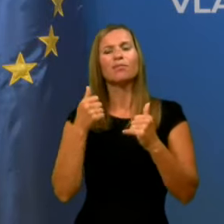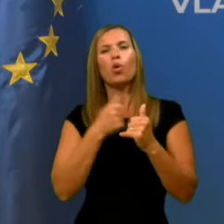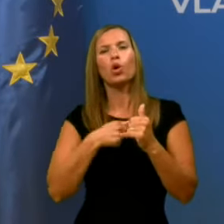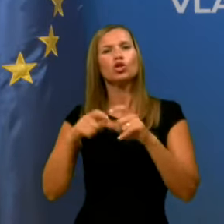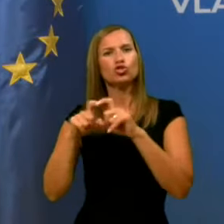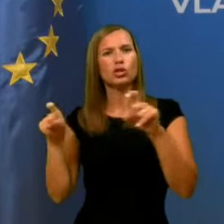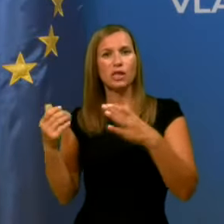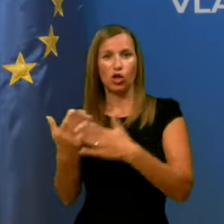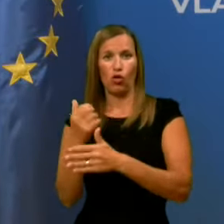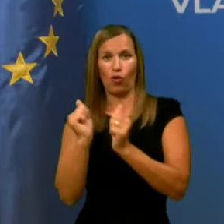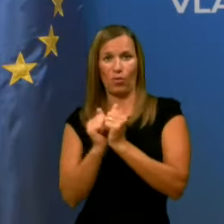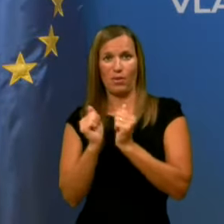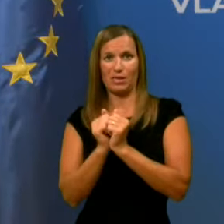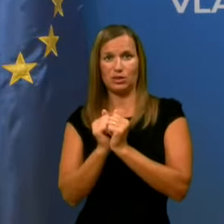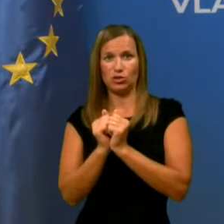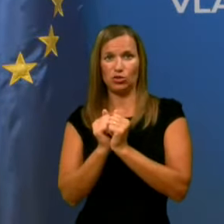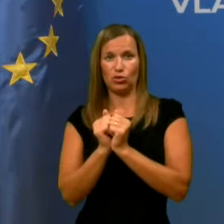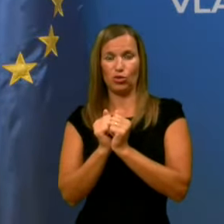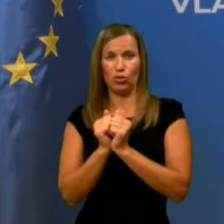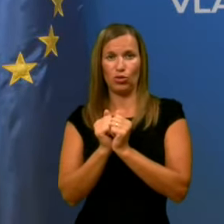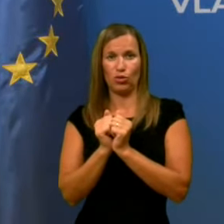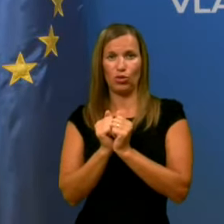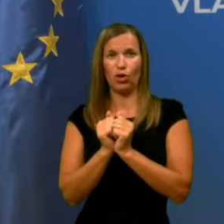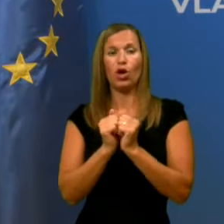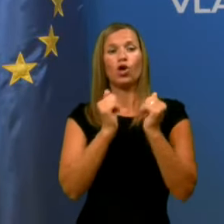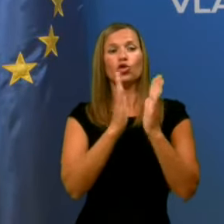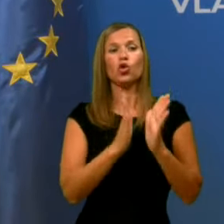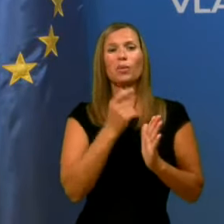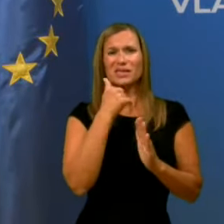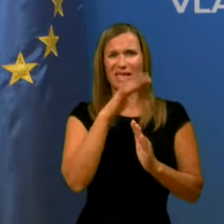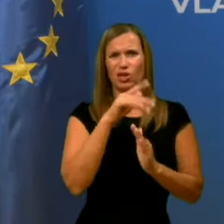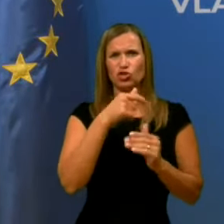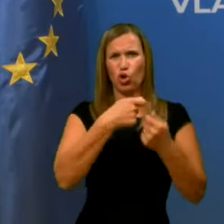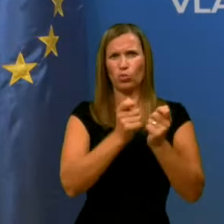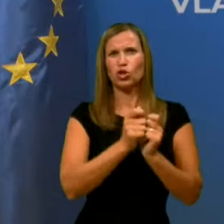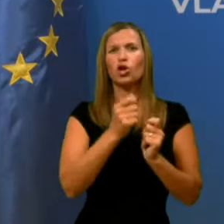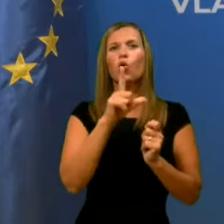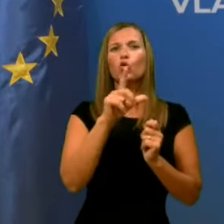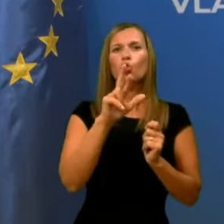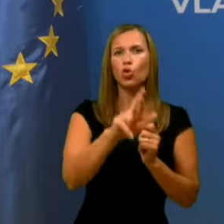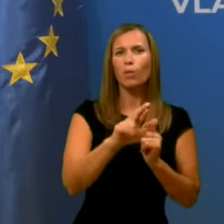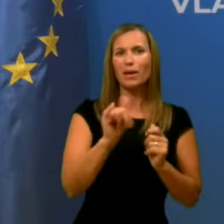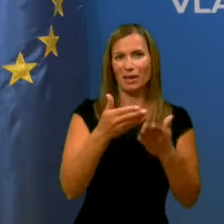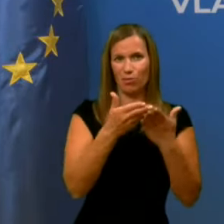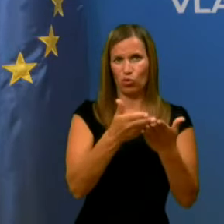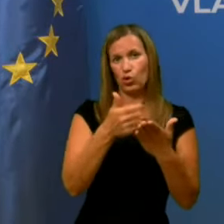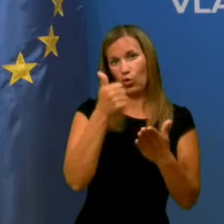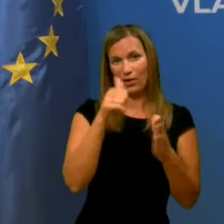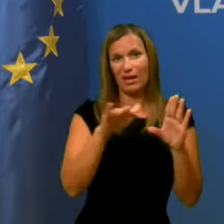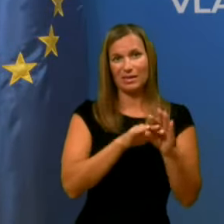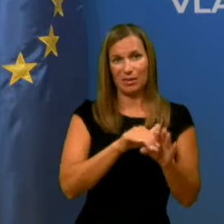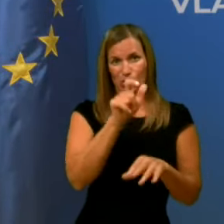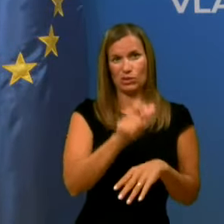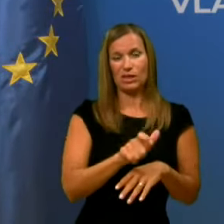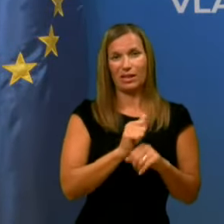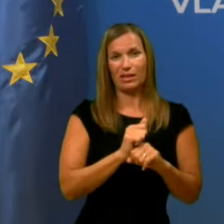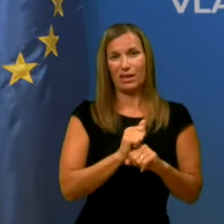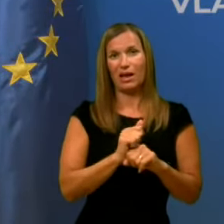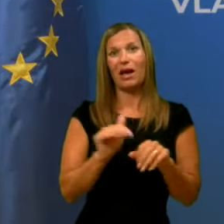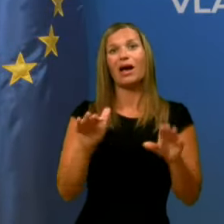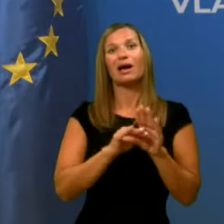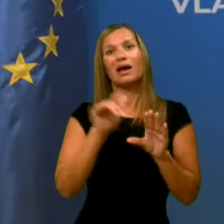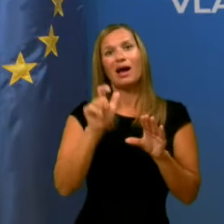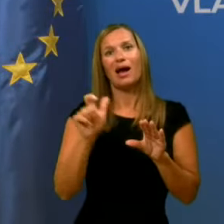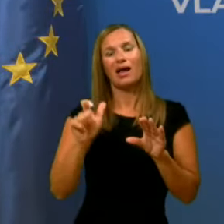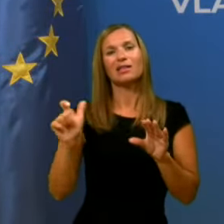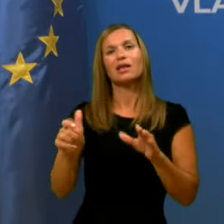bolnišnice Novo mesto. Dom starejših občanov Ljutomer je ponudil enega zaposlenega. Kadre pa so